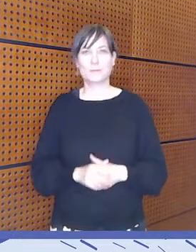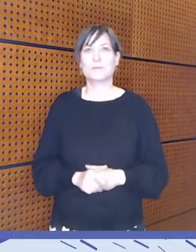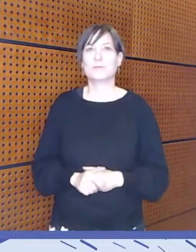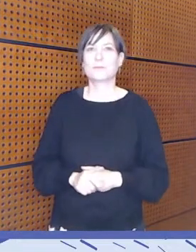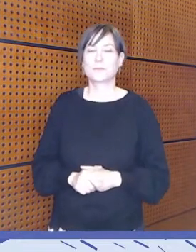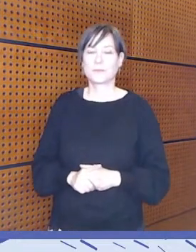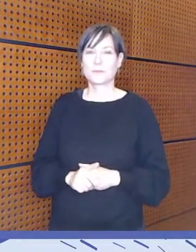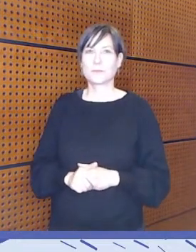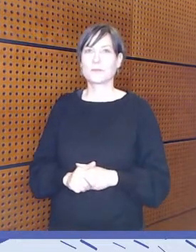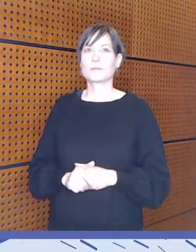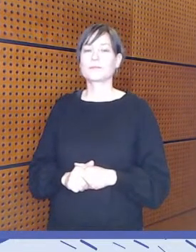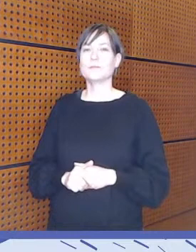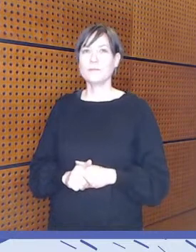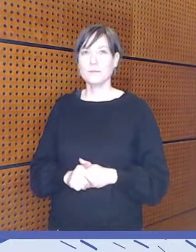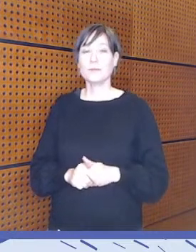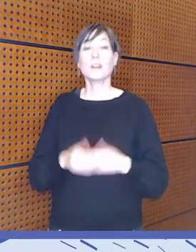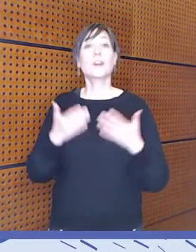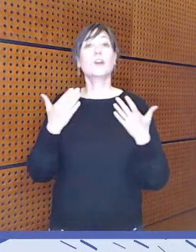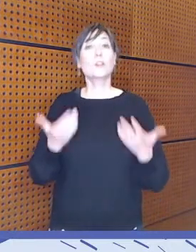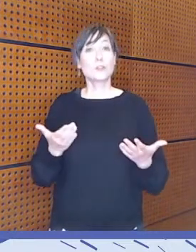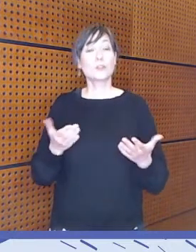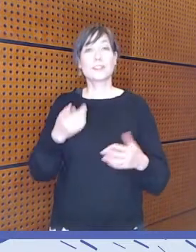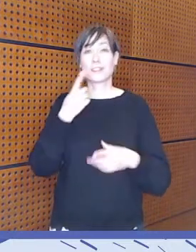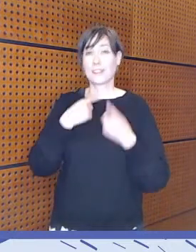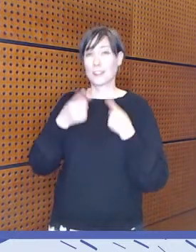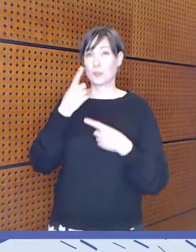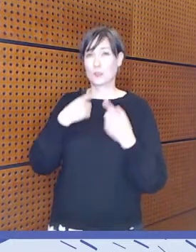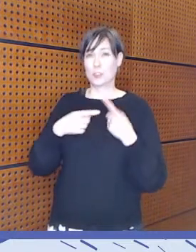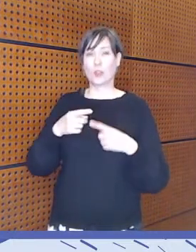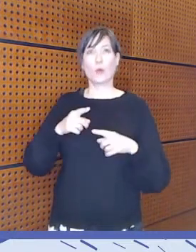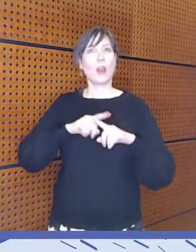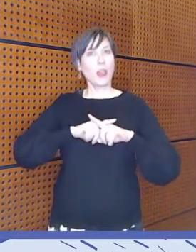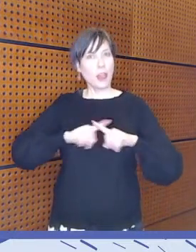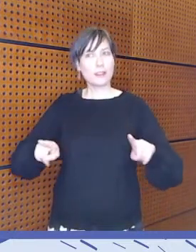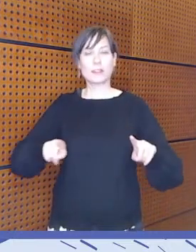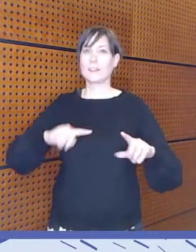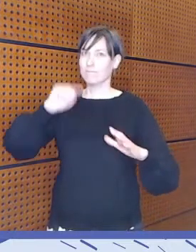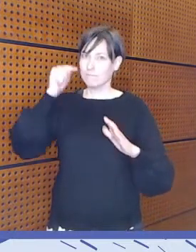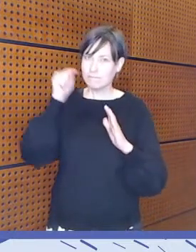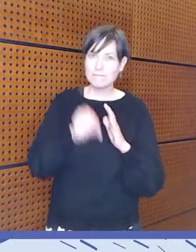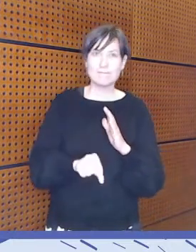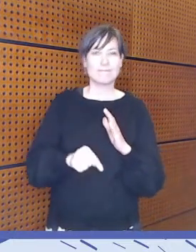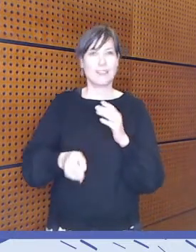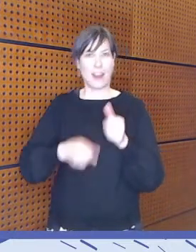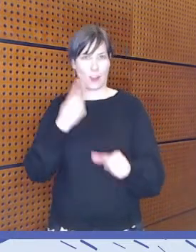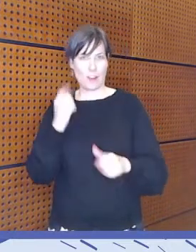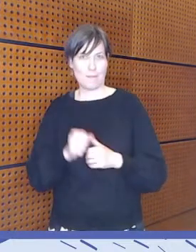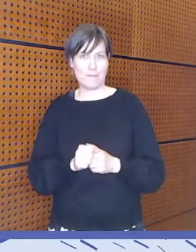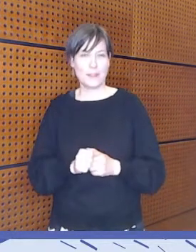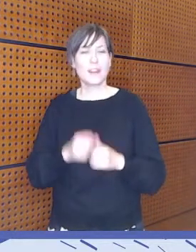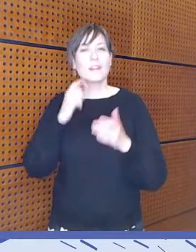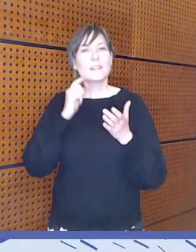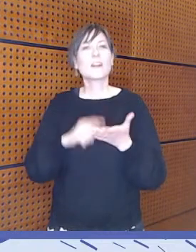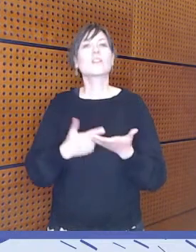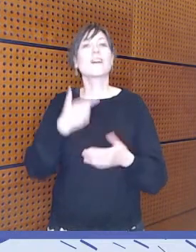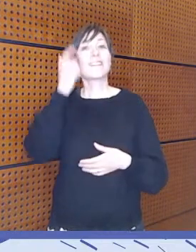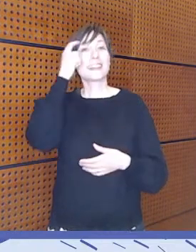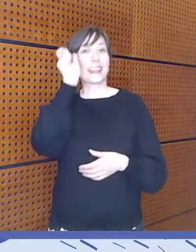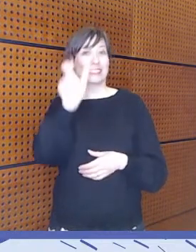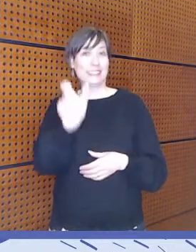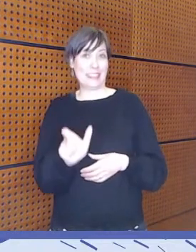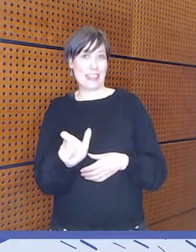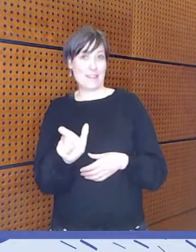Lähdetään heti tässä keskustelussa ihan syvämpään, eli käsitteisiin. Me ollaan tänään jo